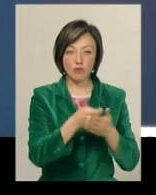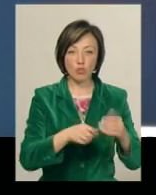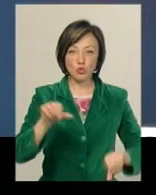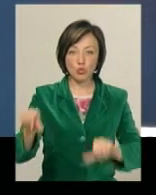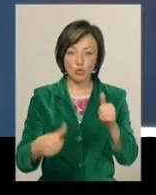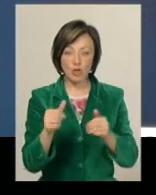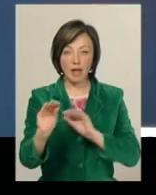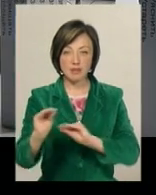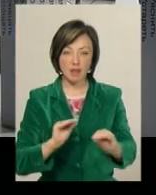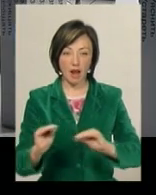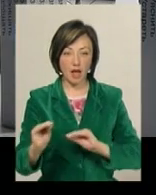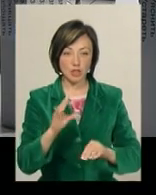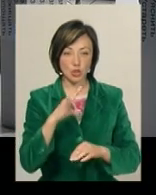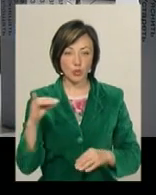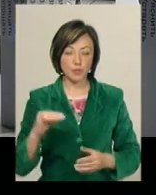скульптуру та інсталяцію.